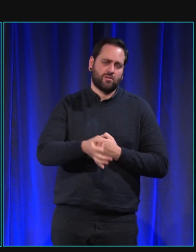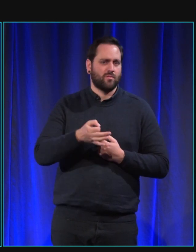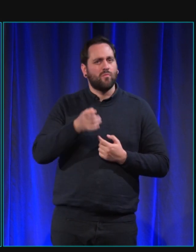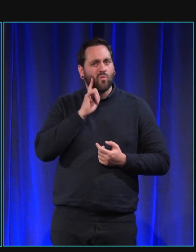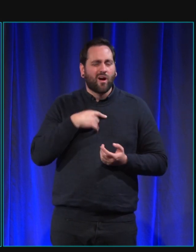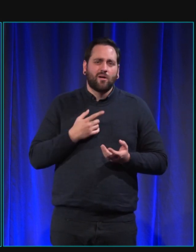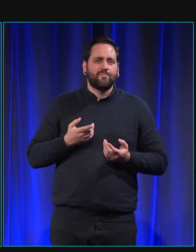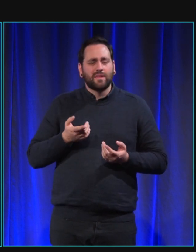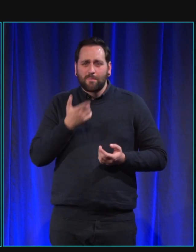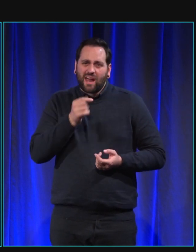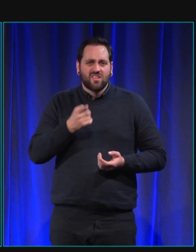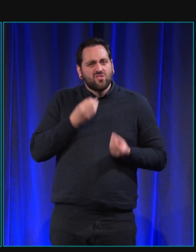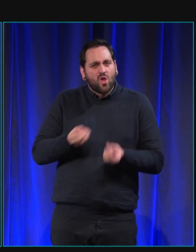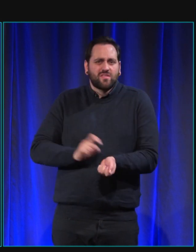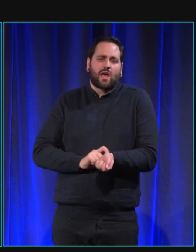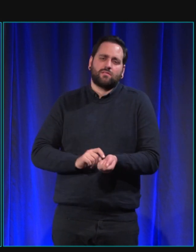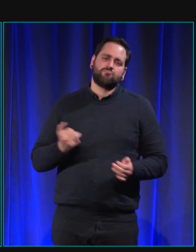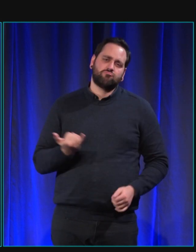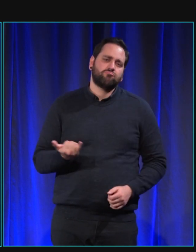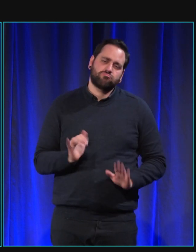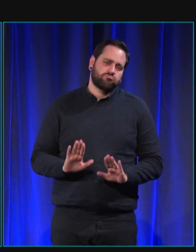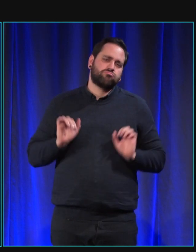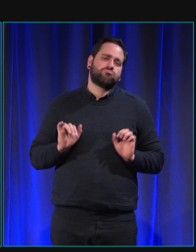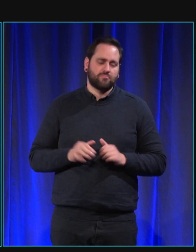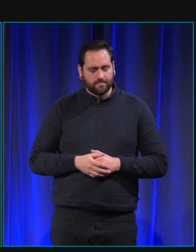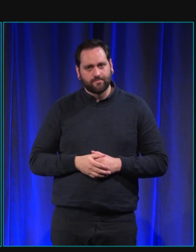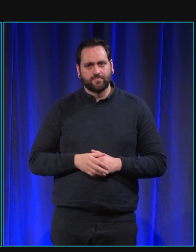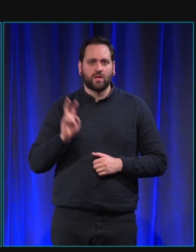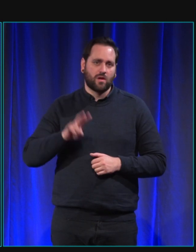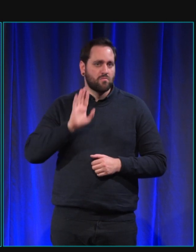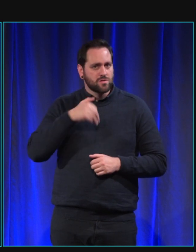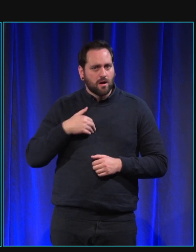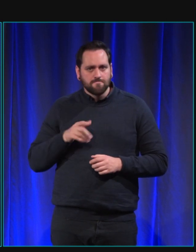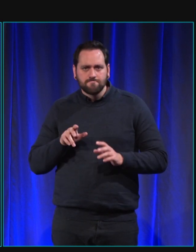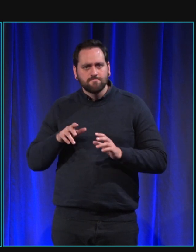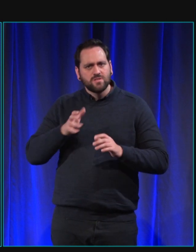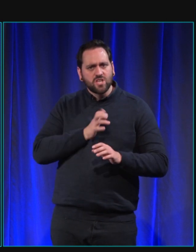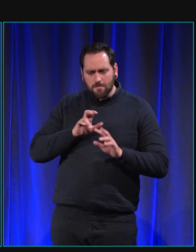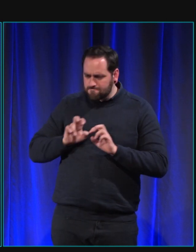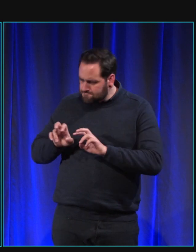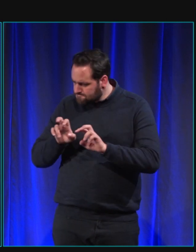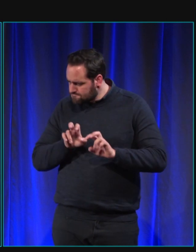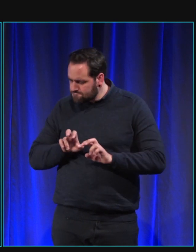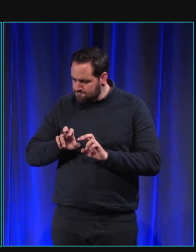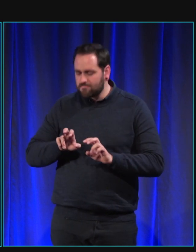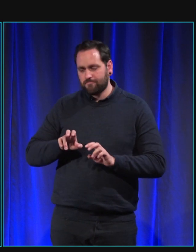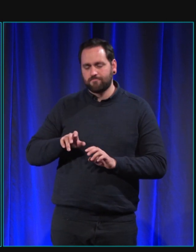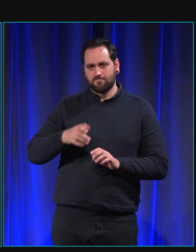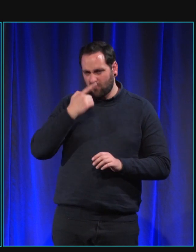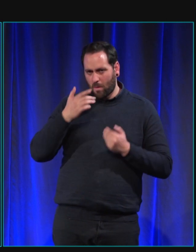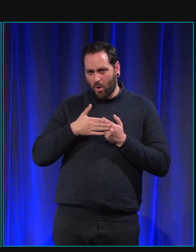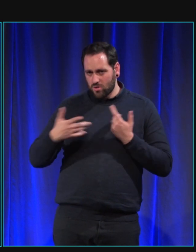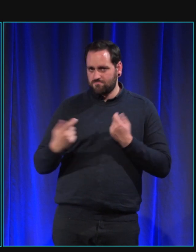leur infliger ça. Donc on cherche le chien qui est le plus proche de notre style de vie. Donc alors j'ai eu